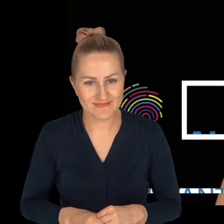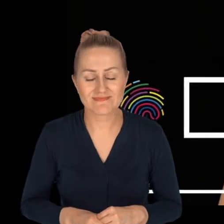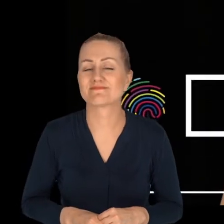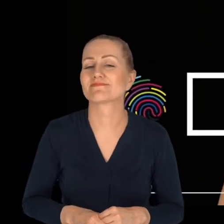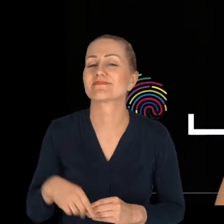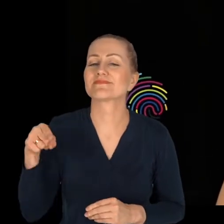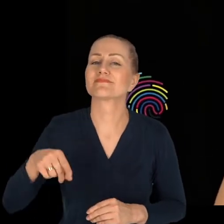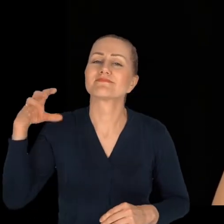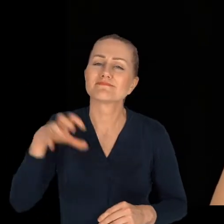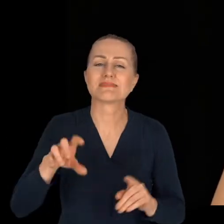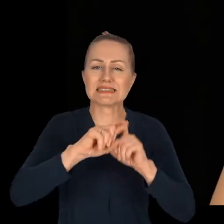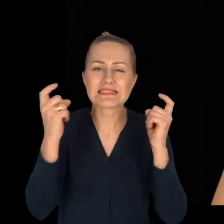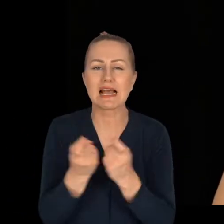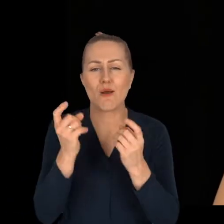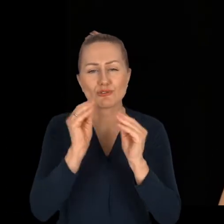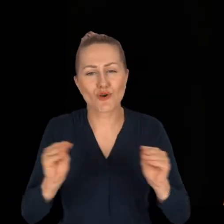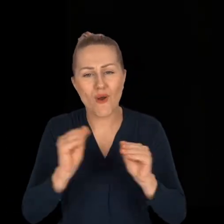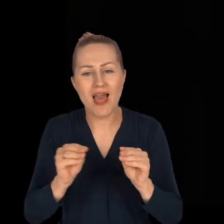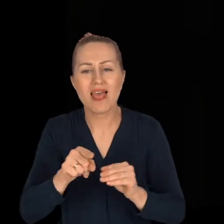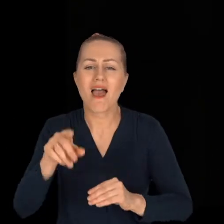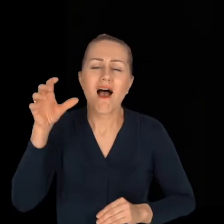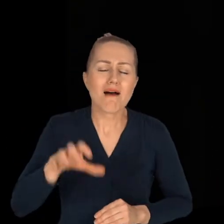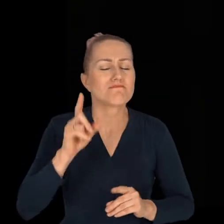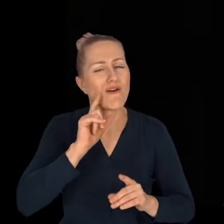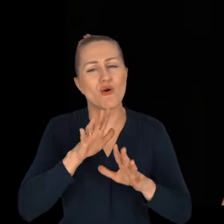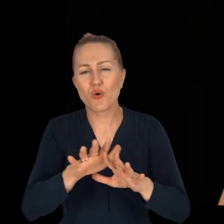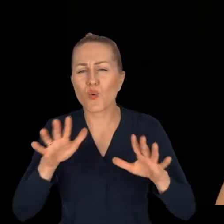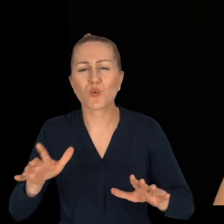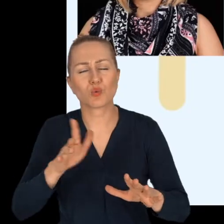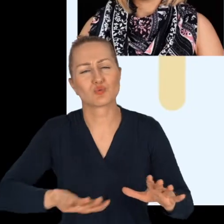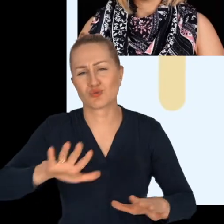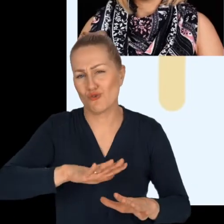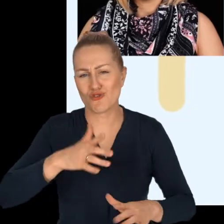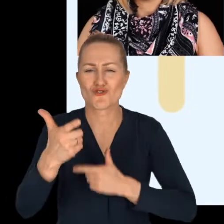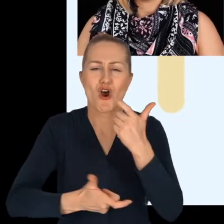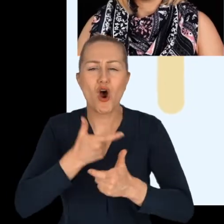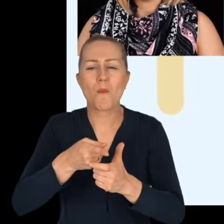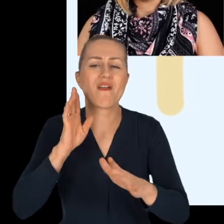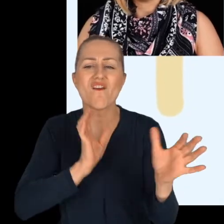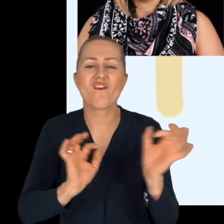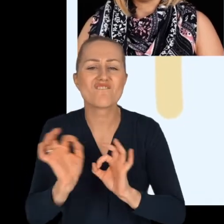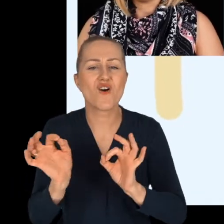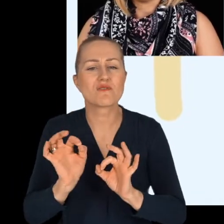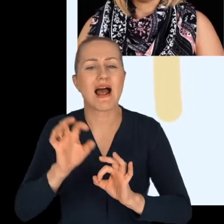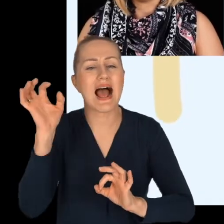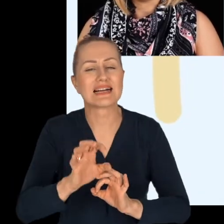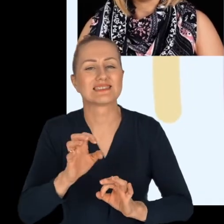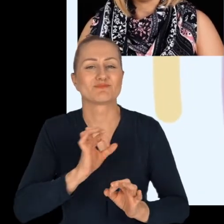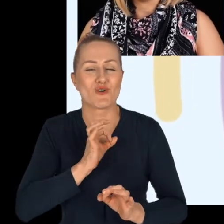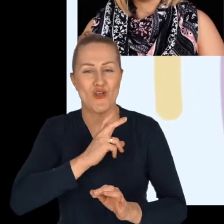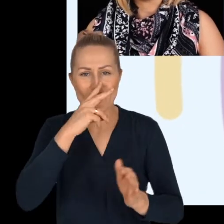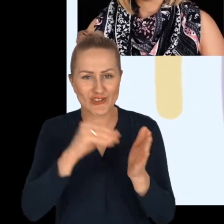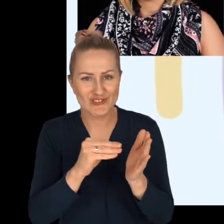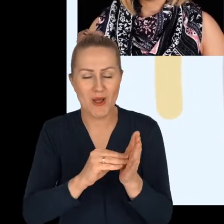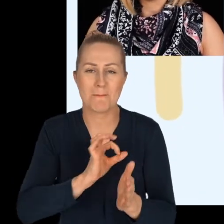cały zakres szkolenia, to bardzo dużo tak naprawdę jest informacji też z mojego